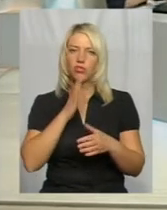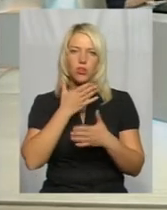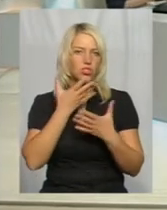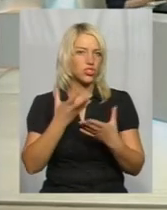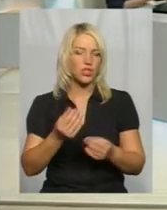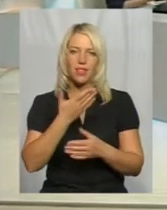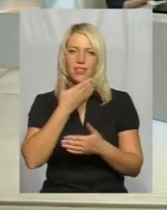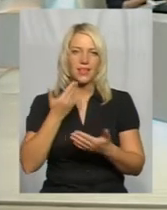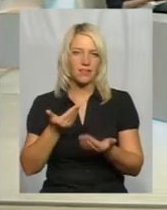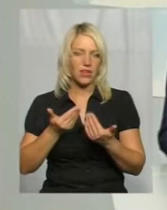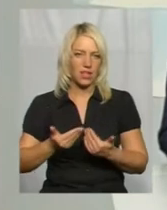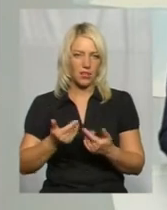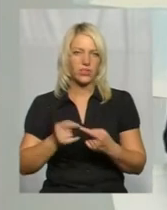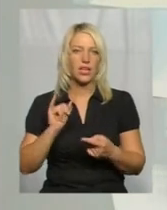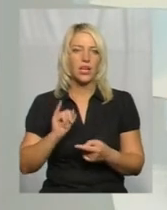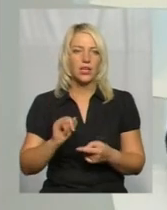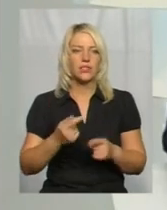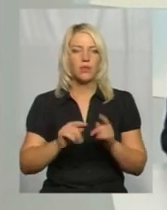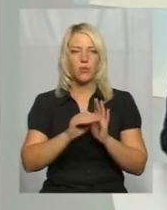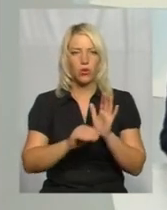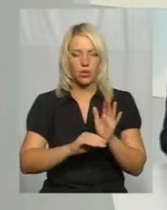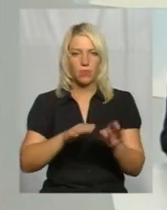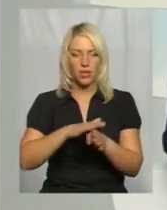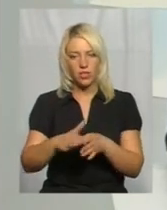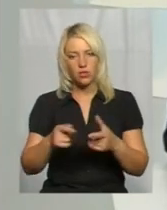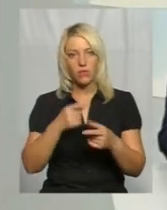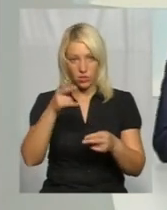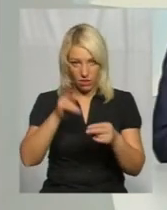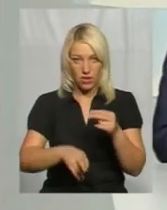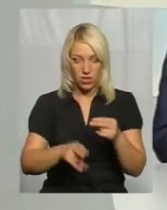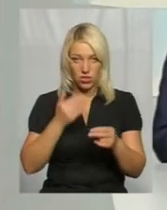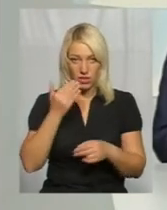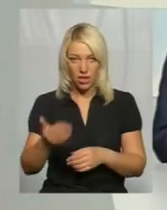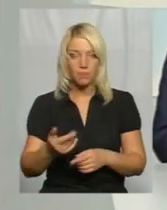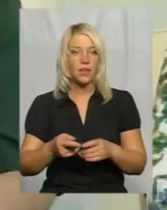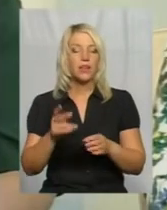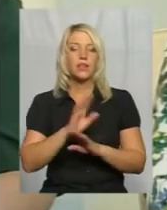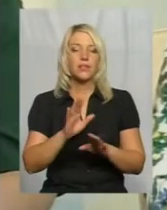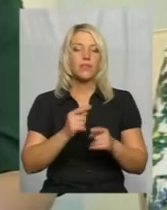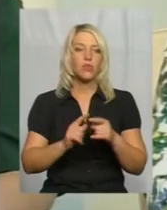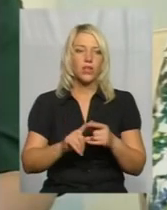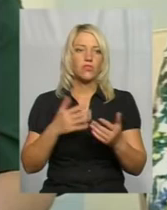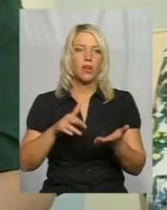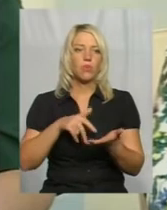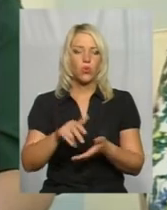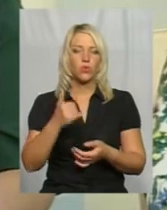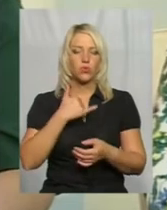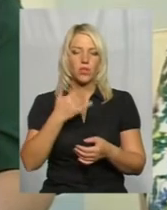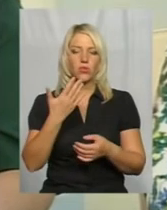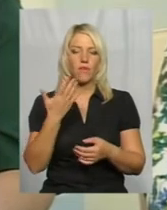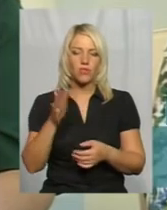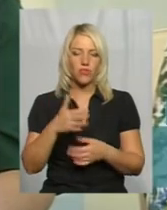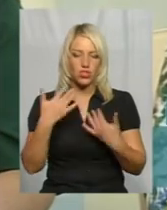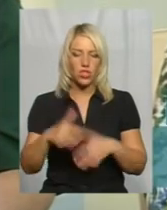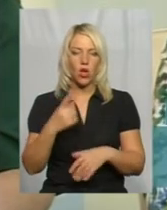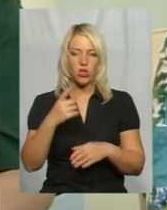А «Чись і заробляй» ця програма вже реалізована, тобто вона завершена? Ні, в нас проходить, нас вже одна група жінок пройшла,